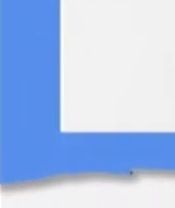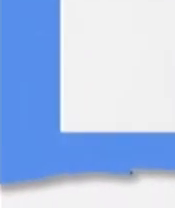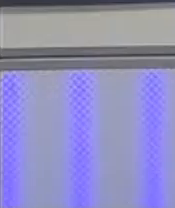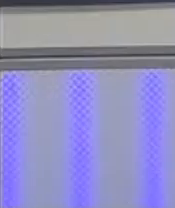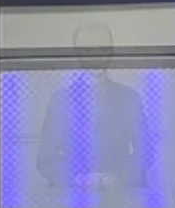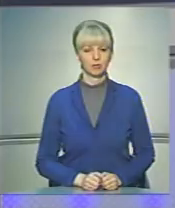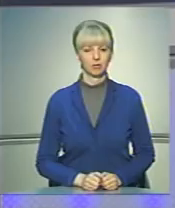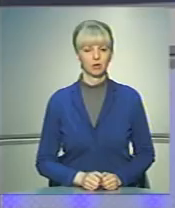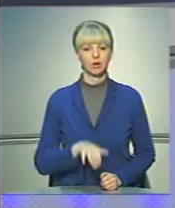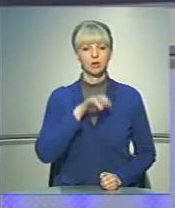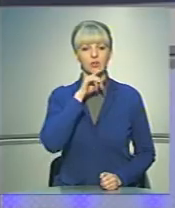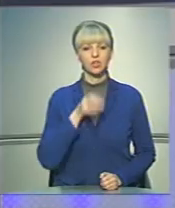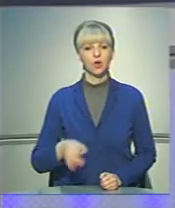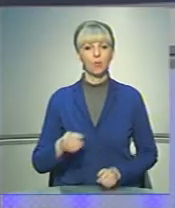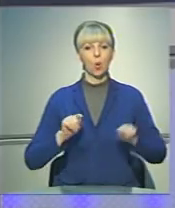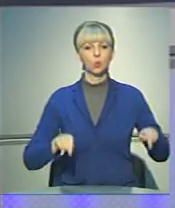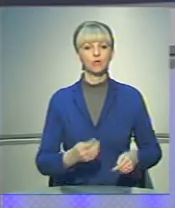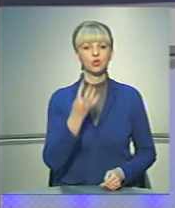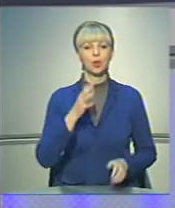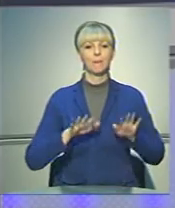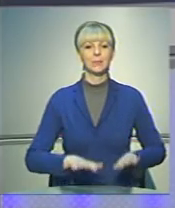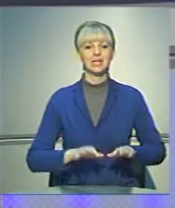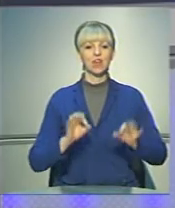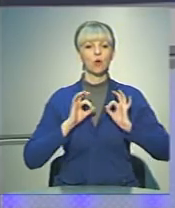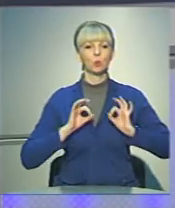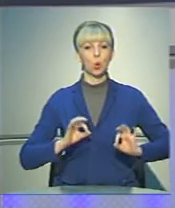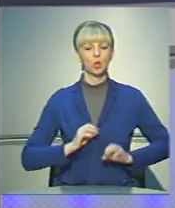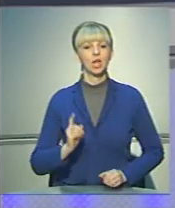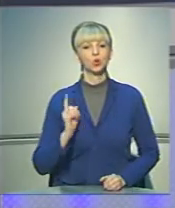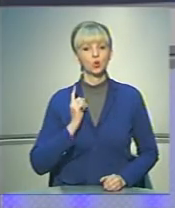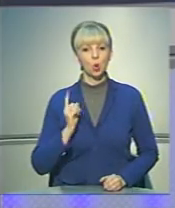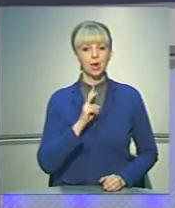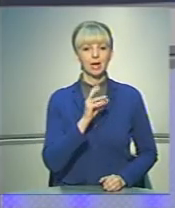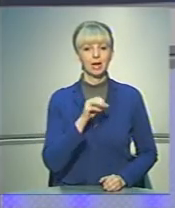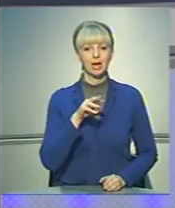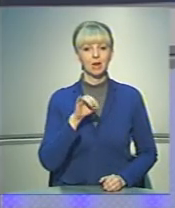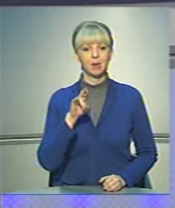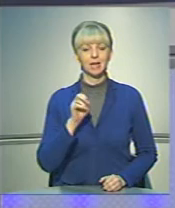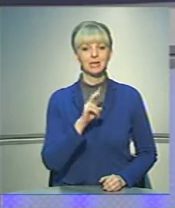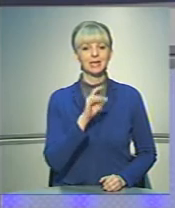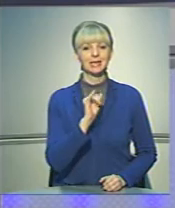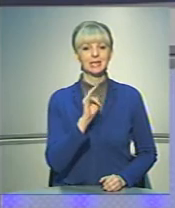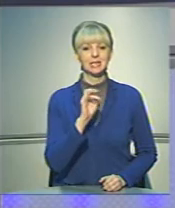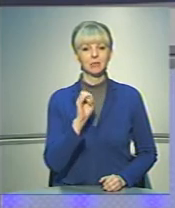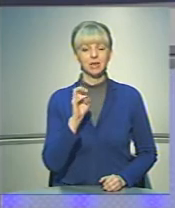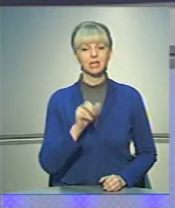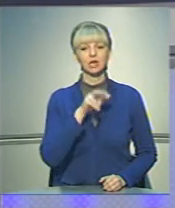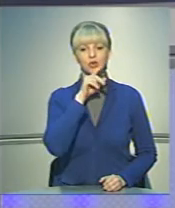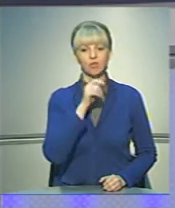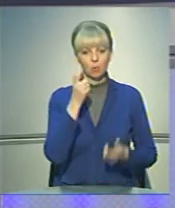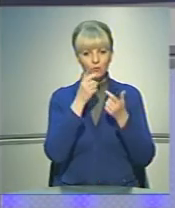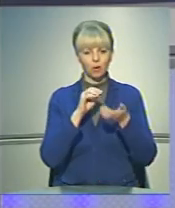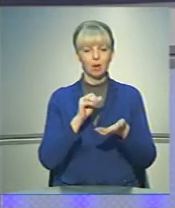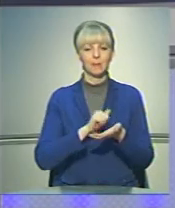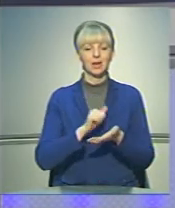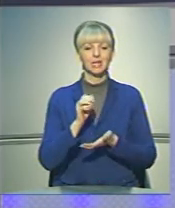У Чернівецькій області утворено чотири місцеві прокуратури – Стороженецьку, Кельманецьку, Кіцманську та Чернівецьку, повідомляє